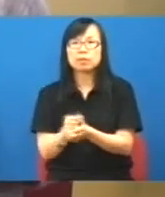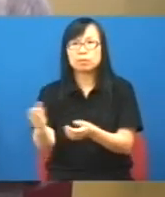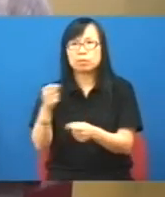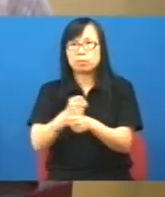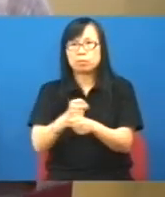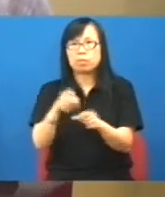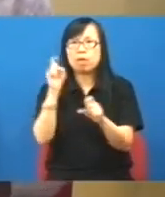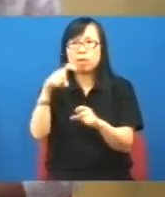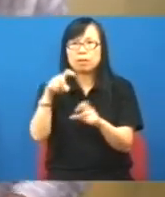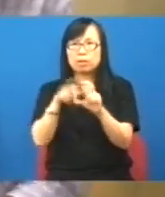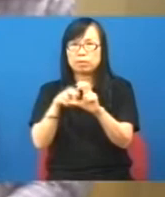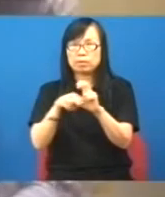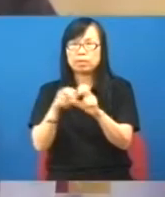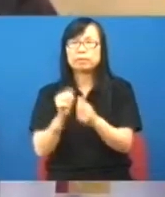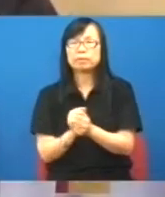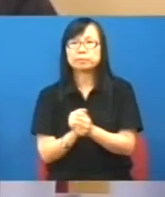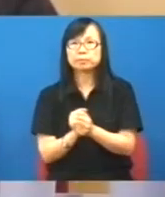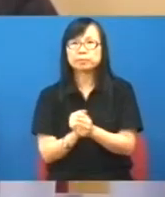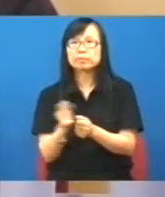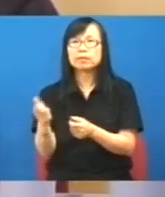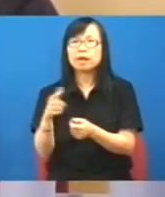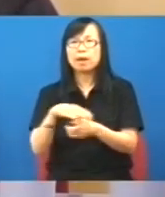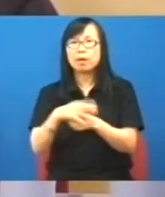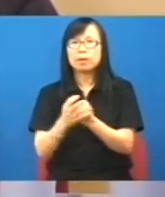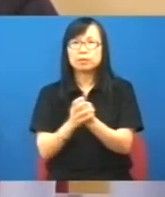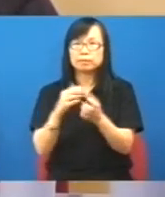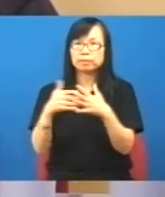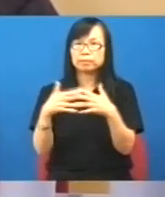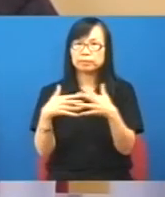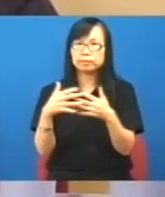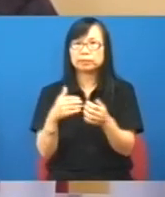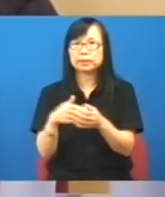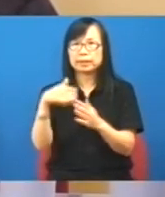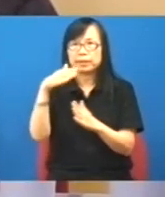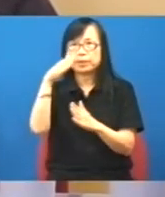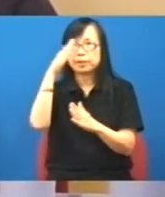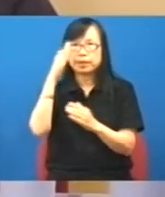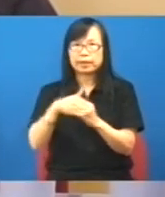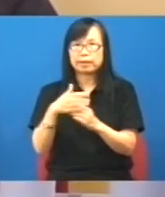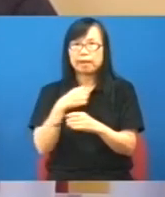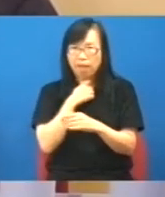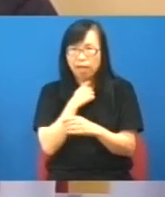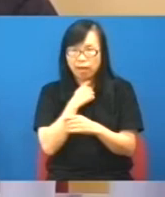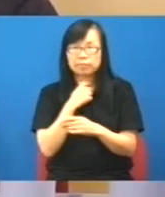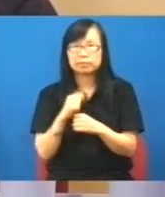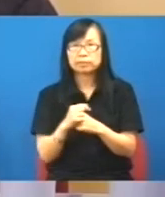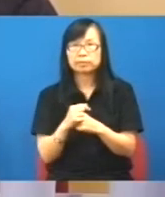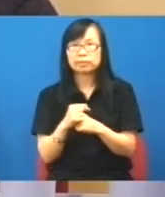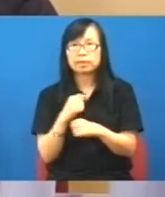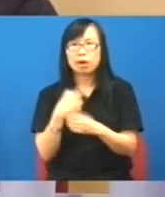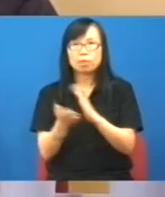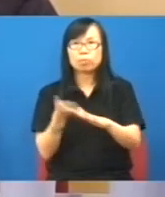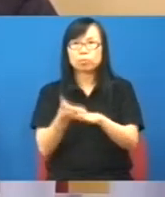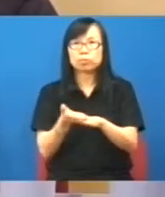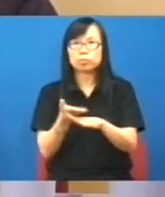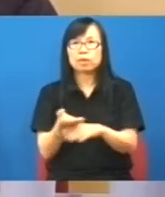錦隆西的立法會議可能要重新